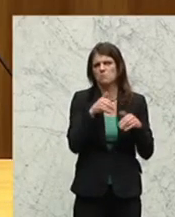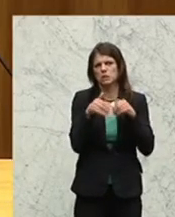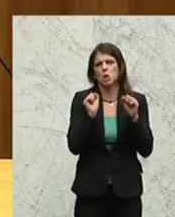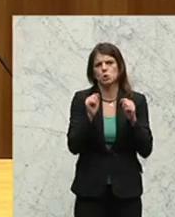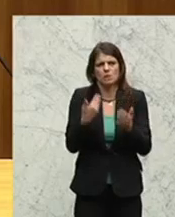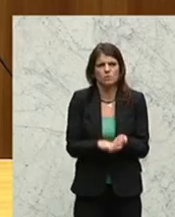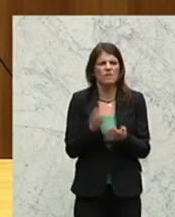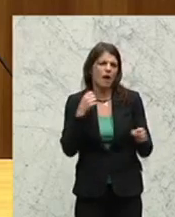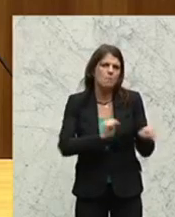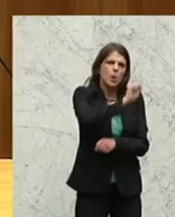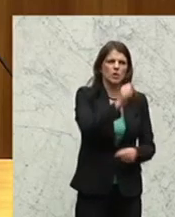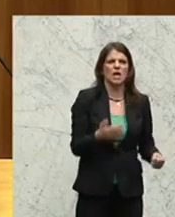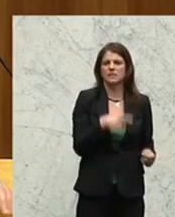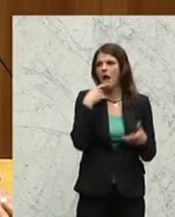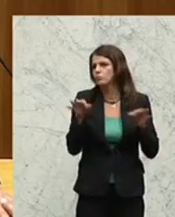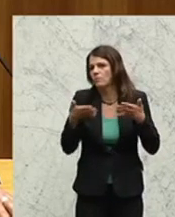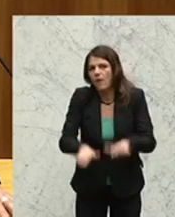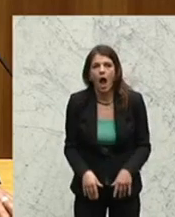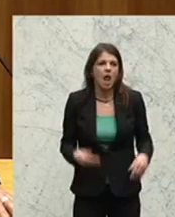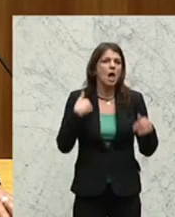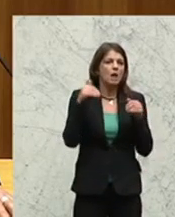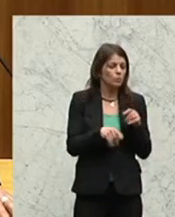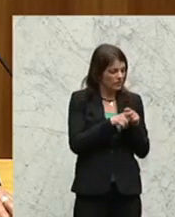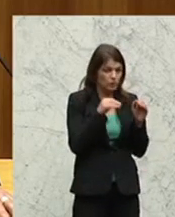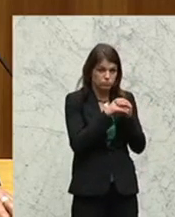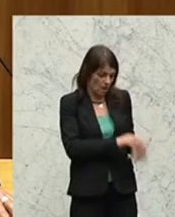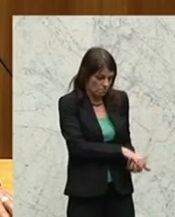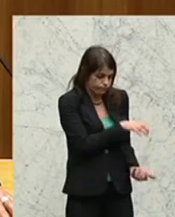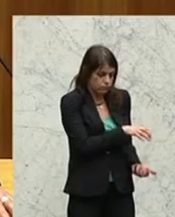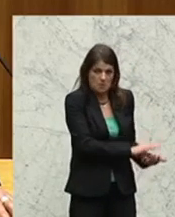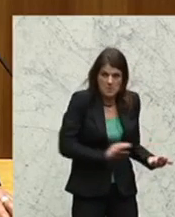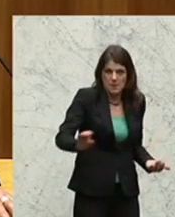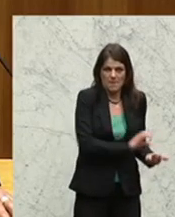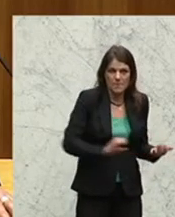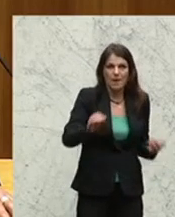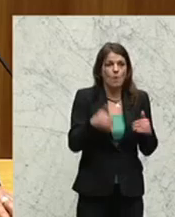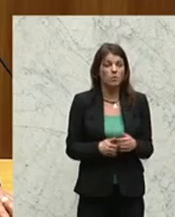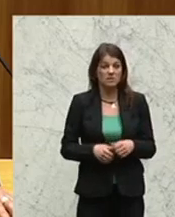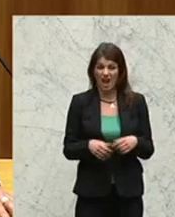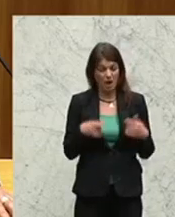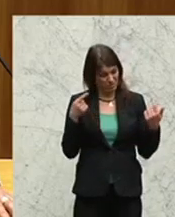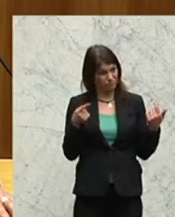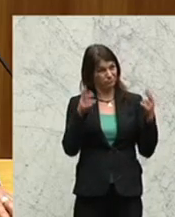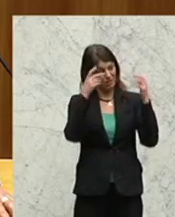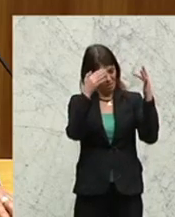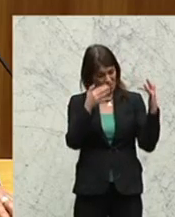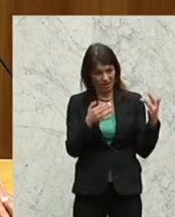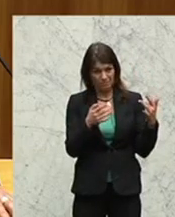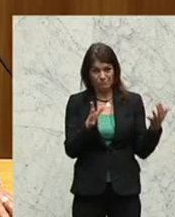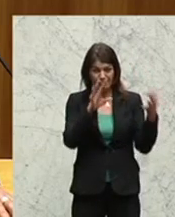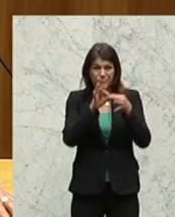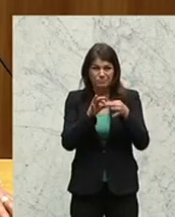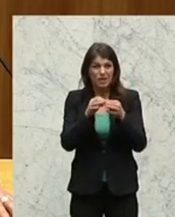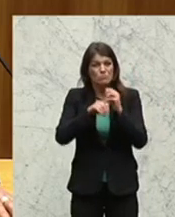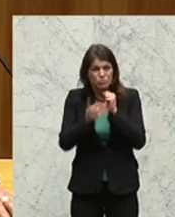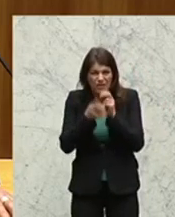jetzt hat es Protest gegeben, Sie haben gesagt, im schlimmsten Fall lösen wir Rücklagen auf. Budgetwahrheit, mit dem hat das alles nichts mehr zu